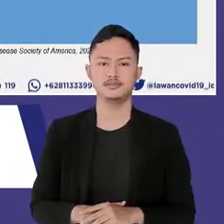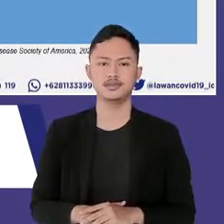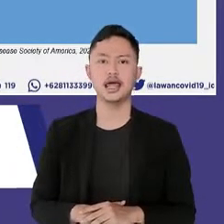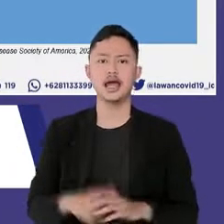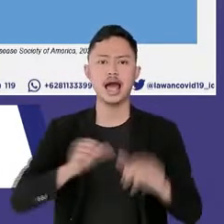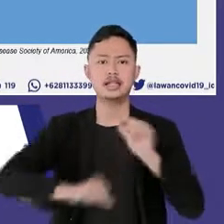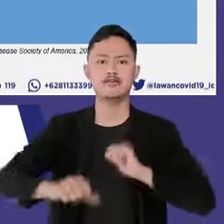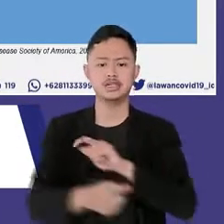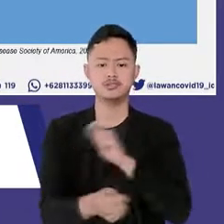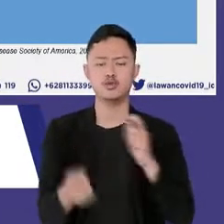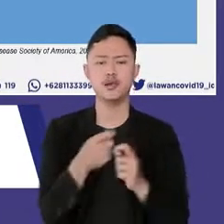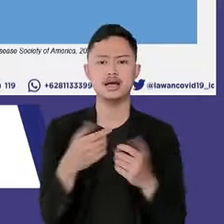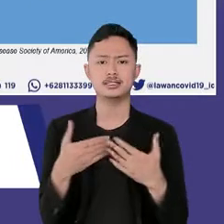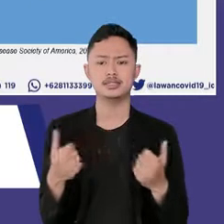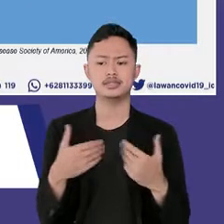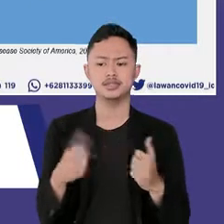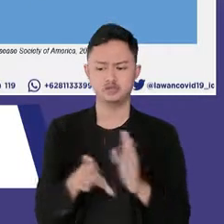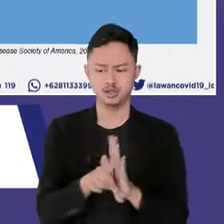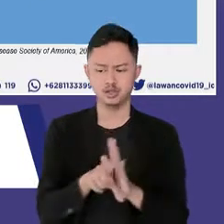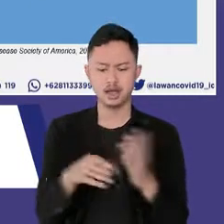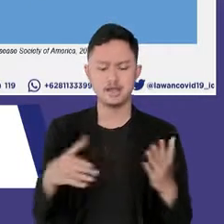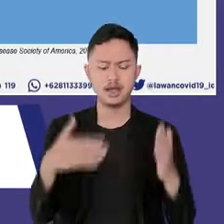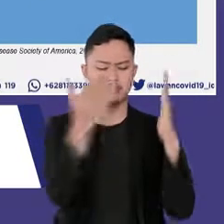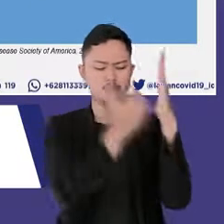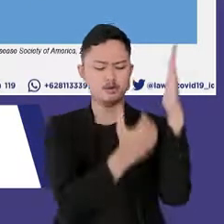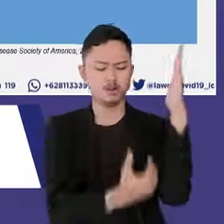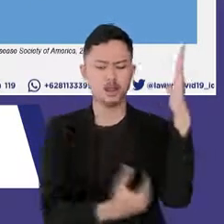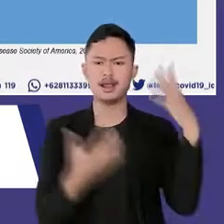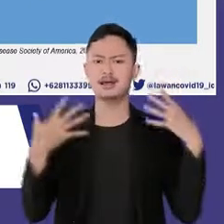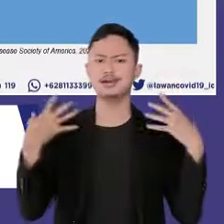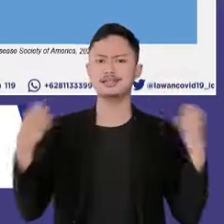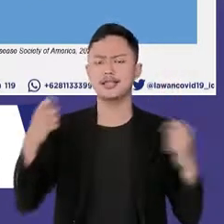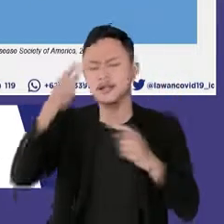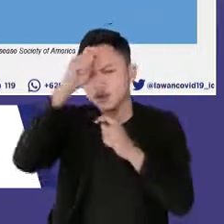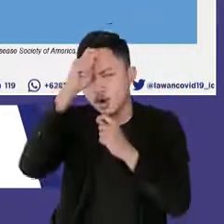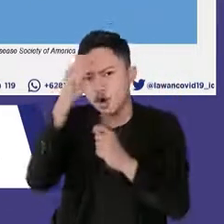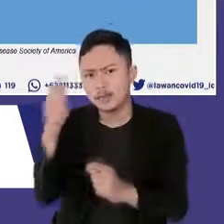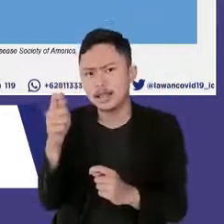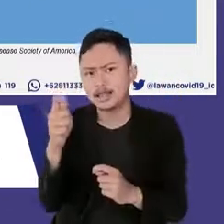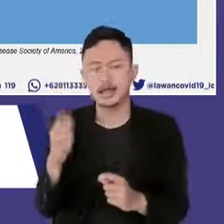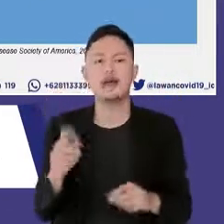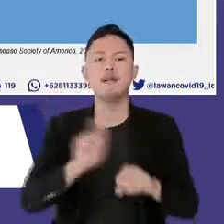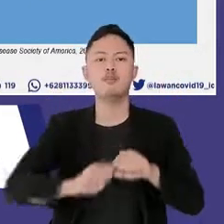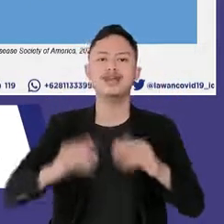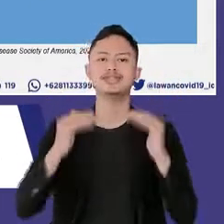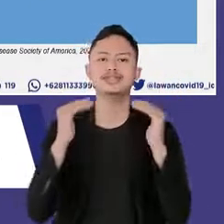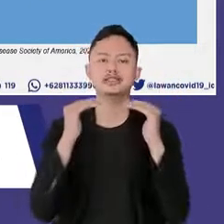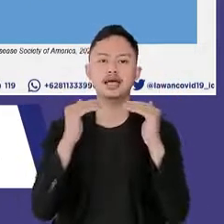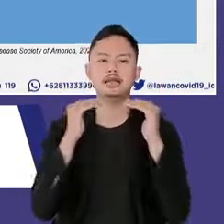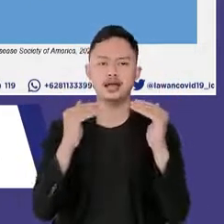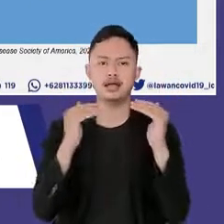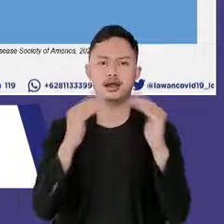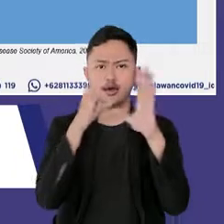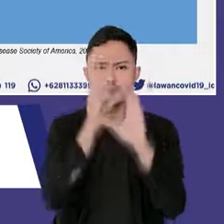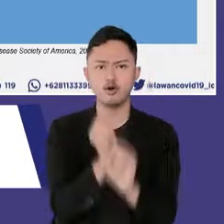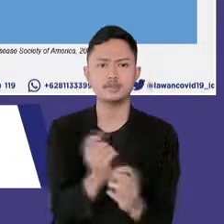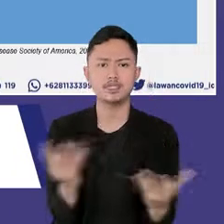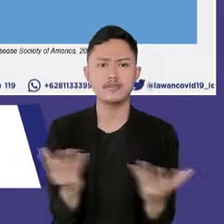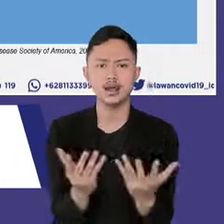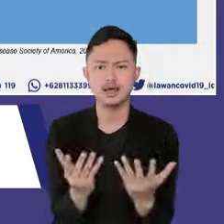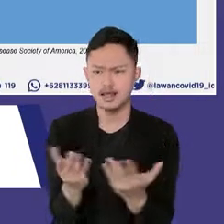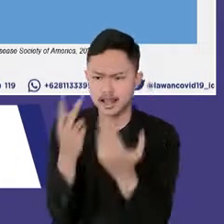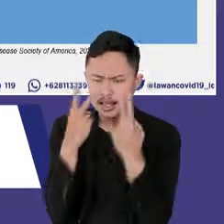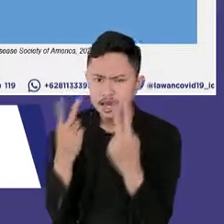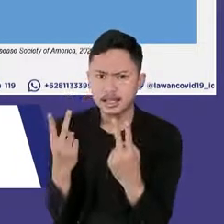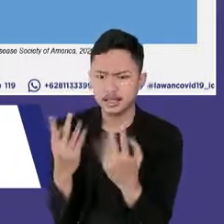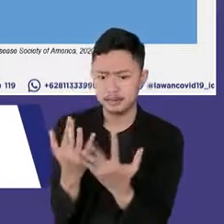aktivitas ini termasuk pelaksanaan protokol kesehatan secara disiplin dan menyusun standar proteksi lebih kepada populasi beris